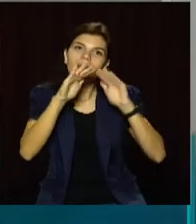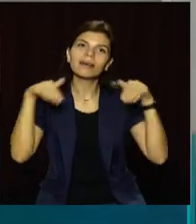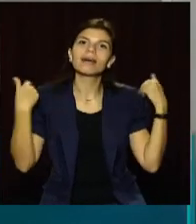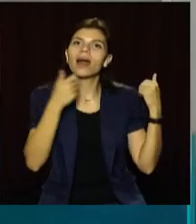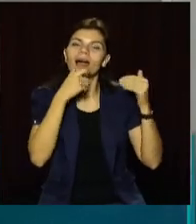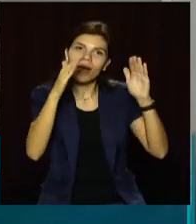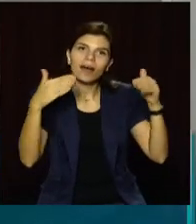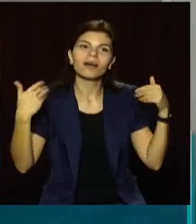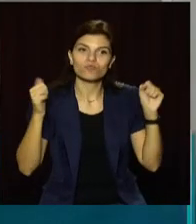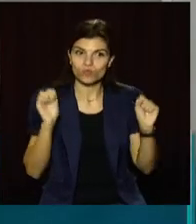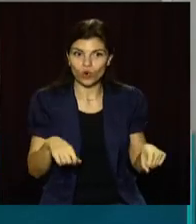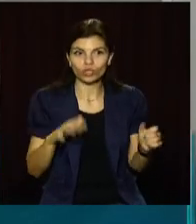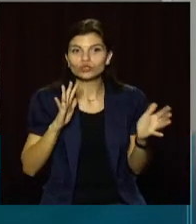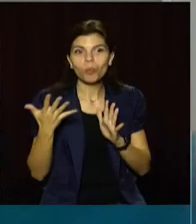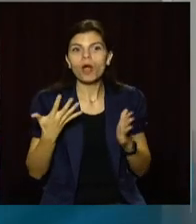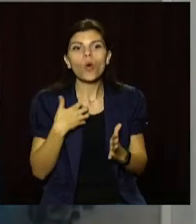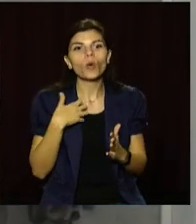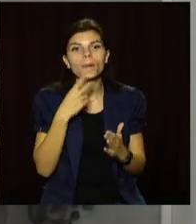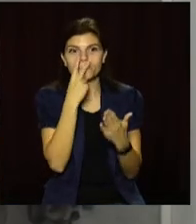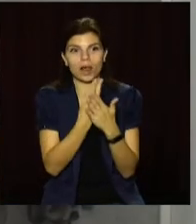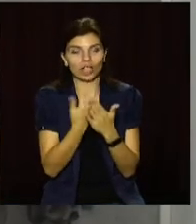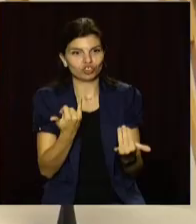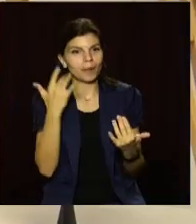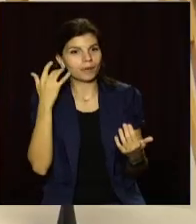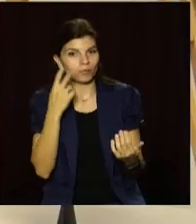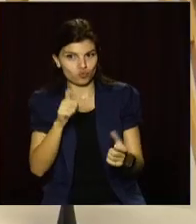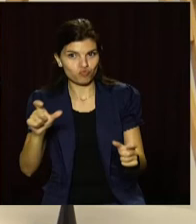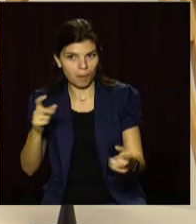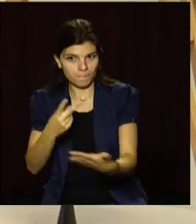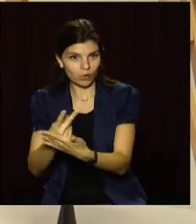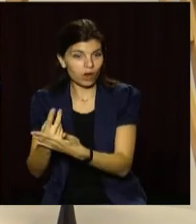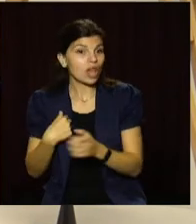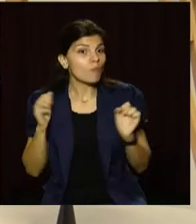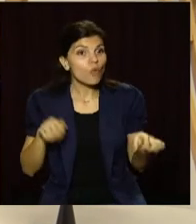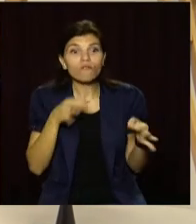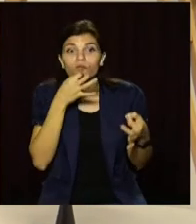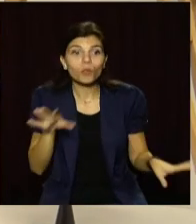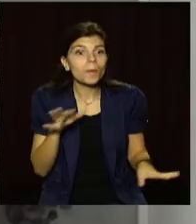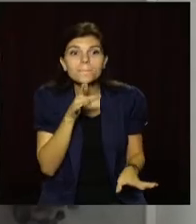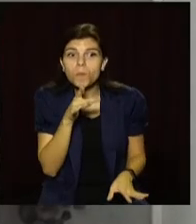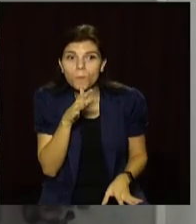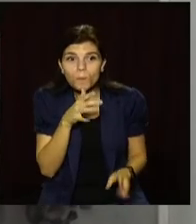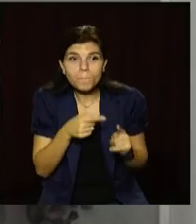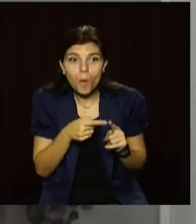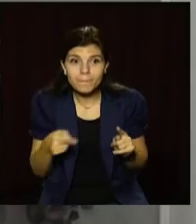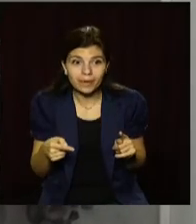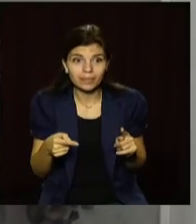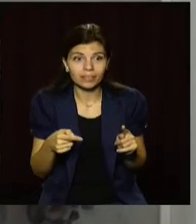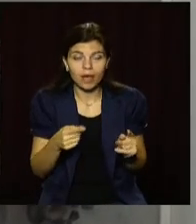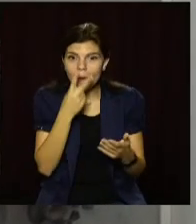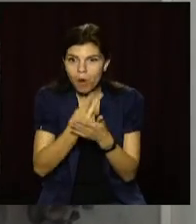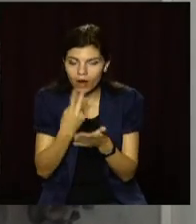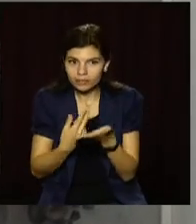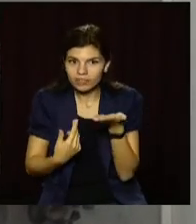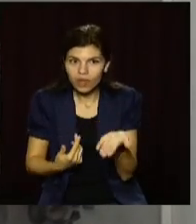збиття, яке хочемо представити сьогодні публіки. Я можу в будь-який момент наглядно